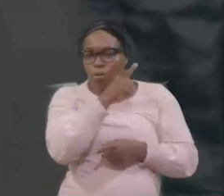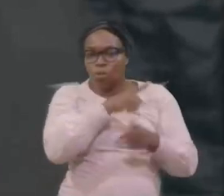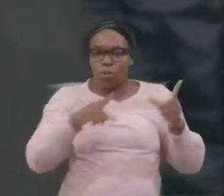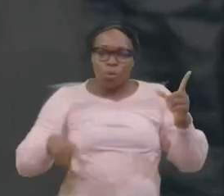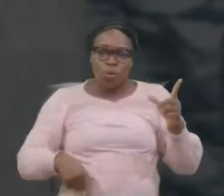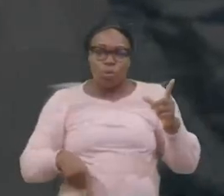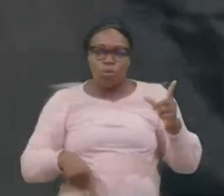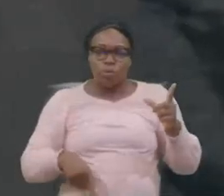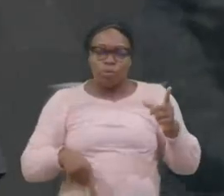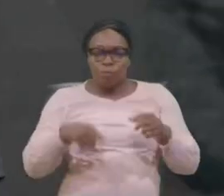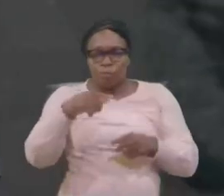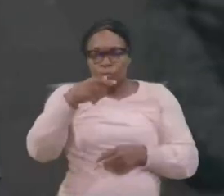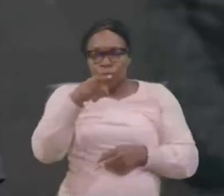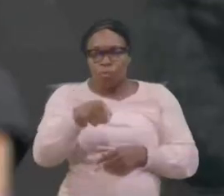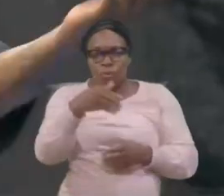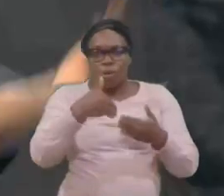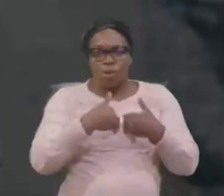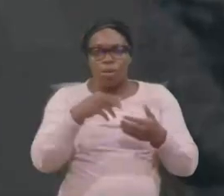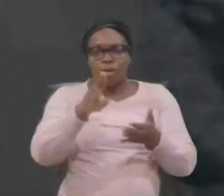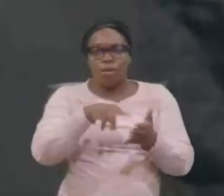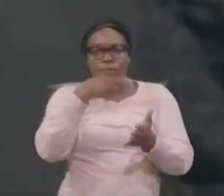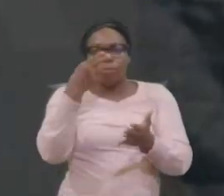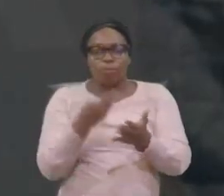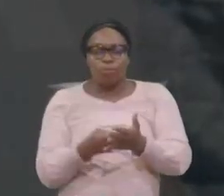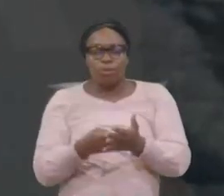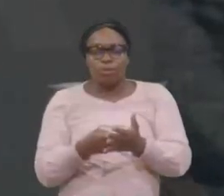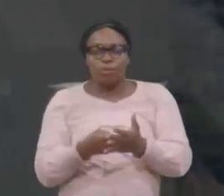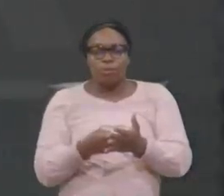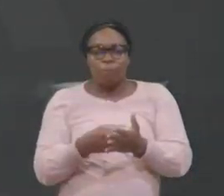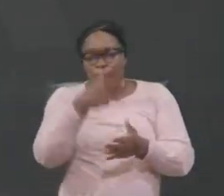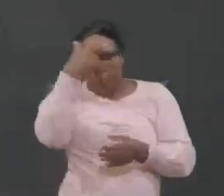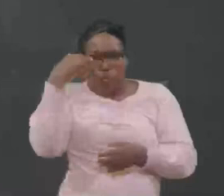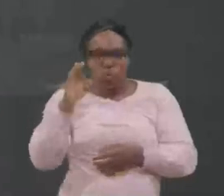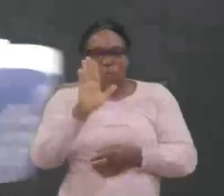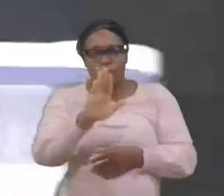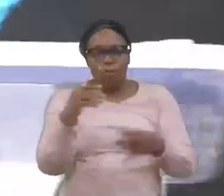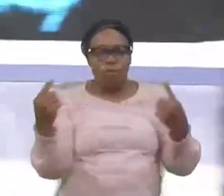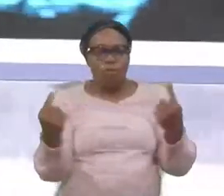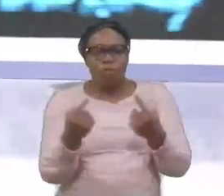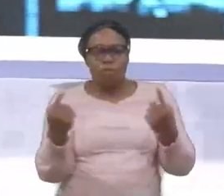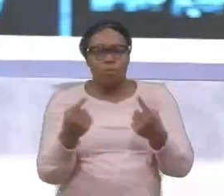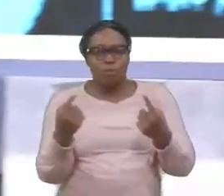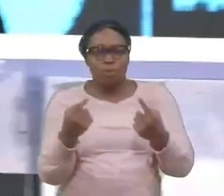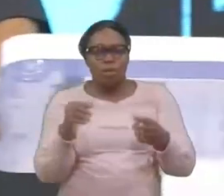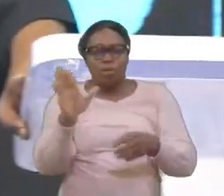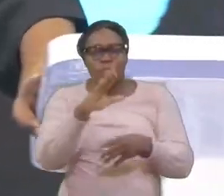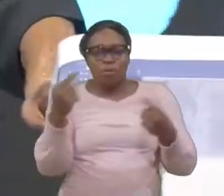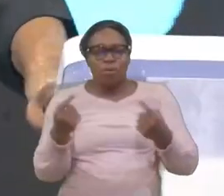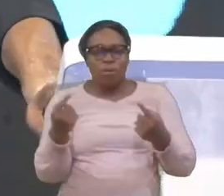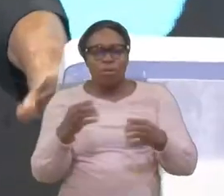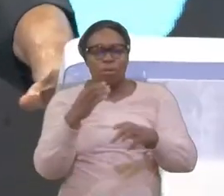Pas ton iniquité. C'est ton iniquité,'est ton péché. C'est ta transgression, Qui t'a fait tomber,